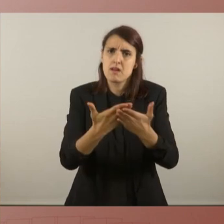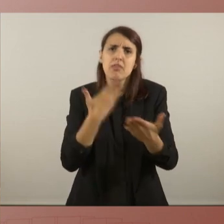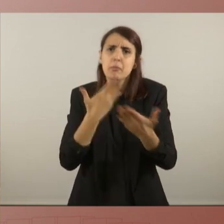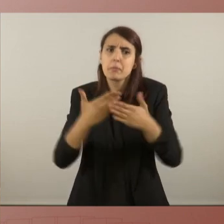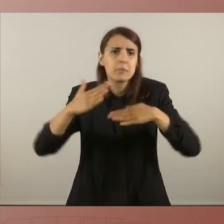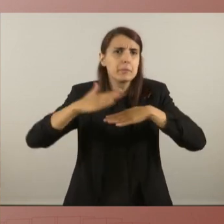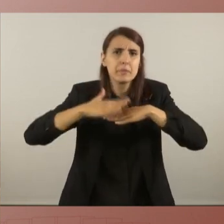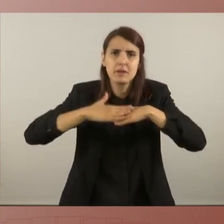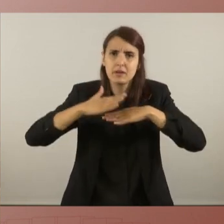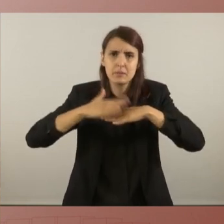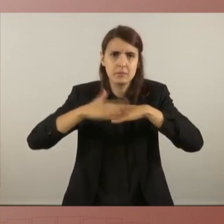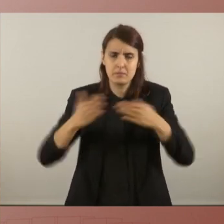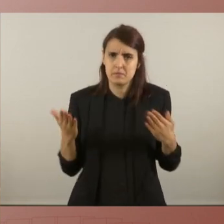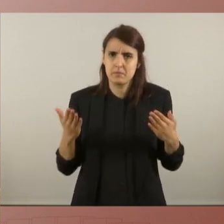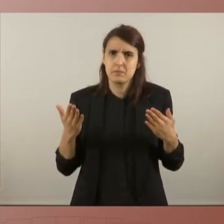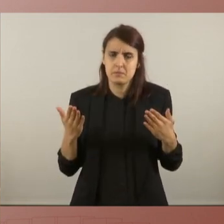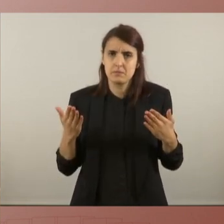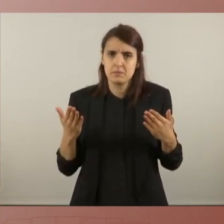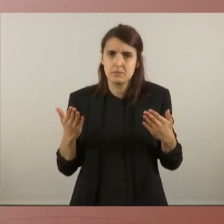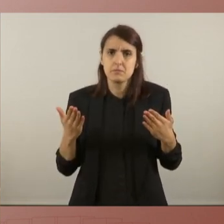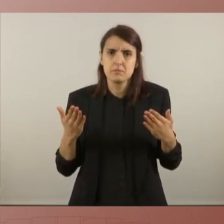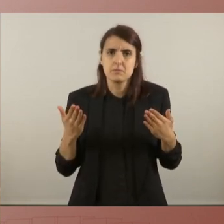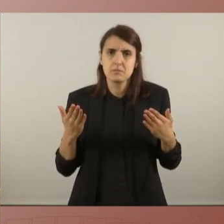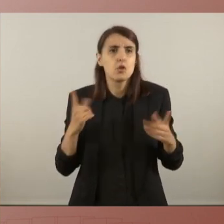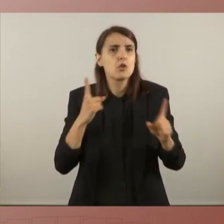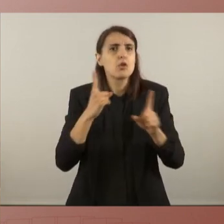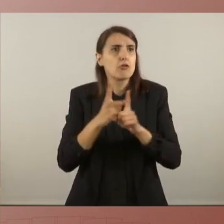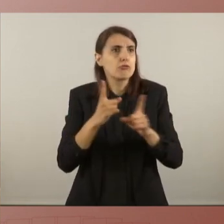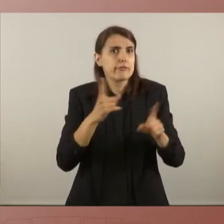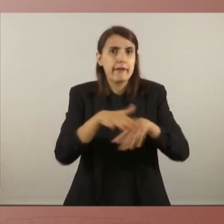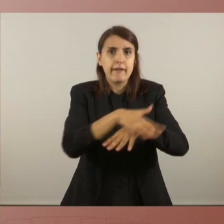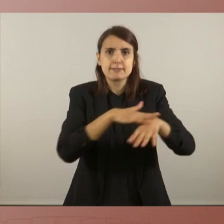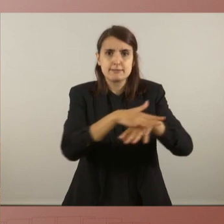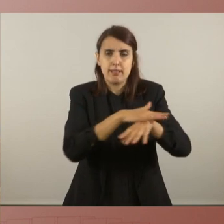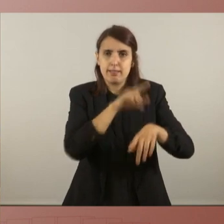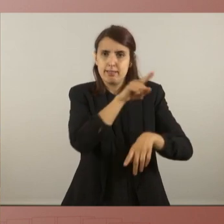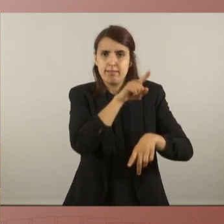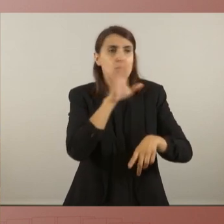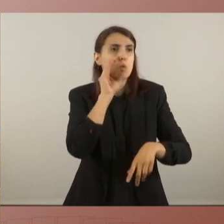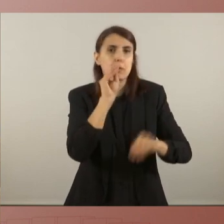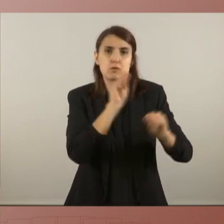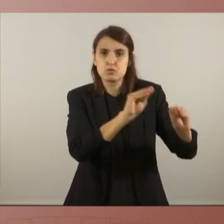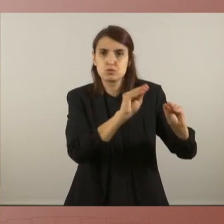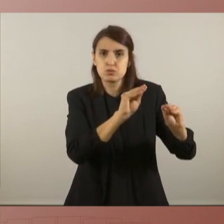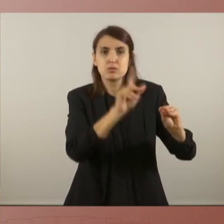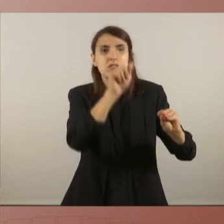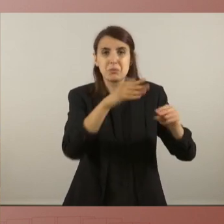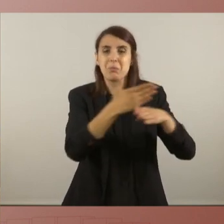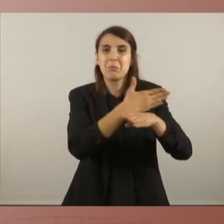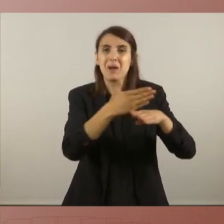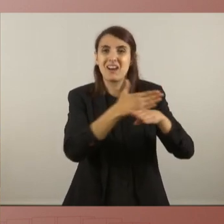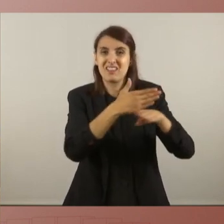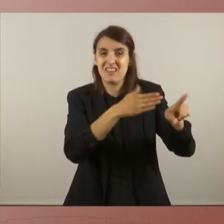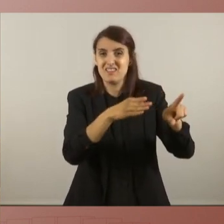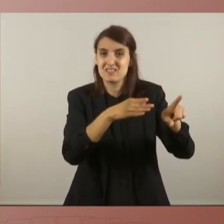xoca, que confronta, que confronta amb la naturalesa de l'Estat els seus governs i els partits del règim com